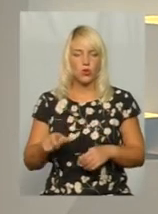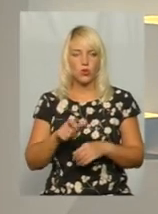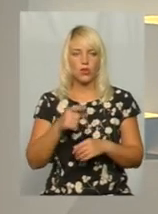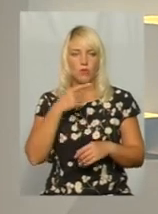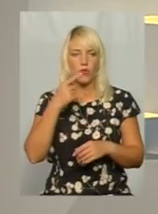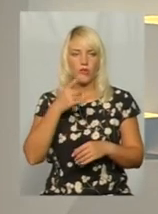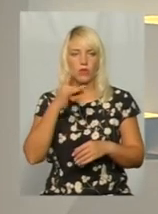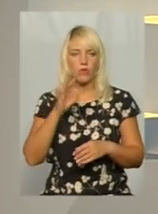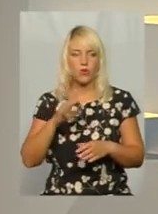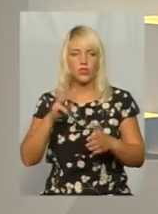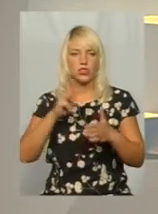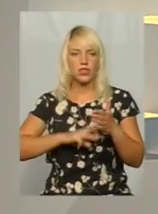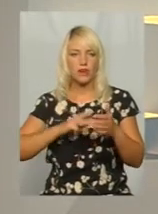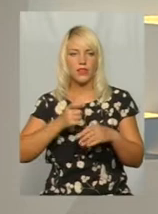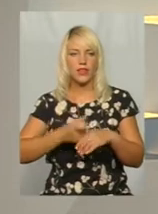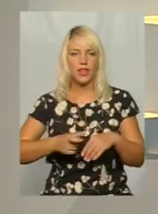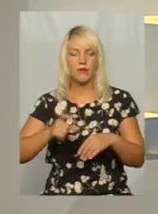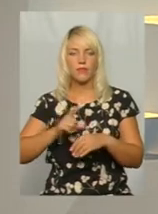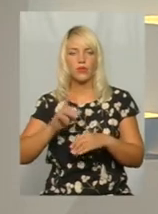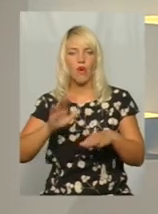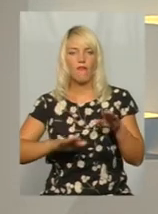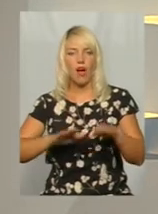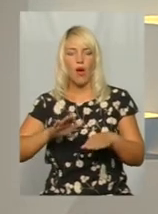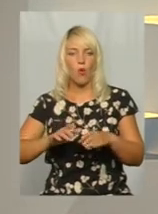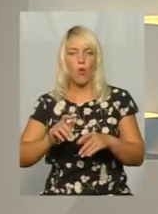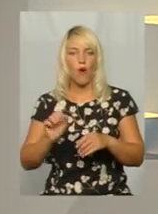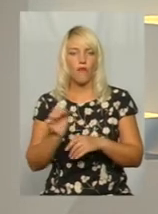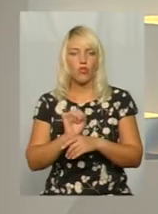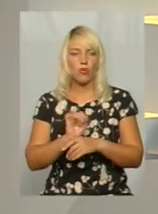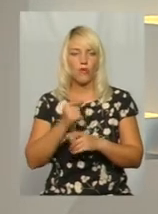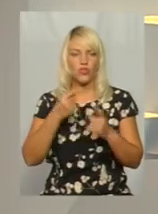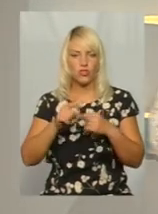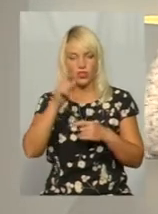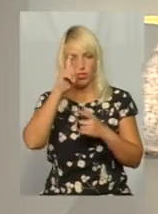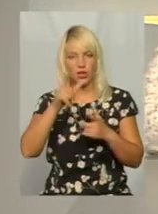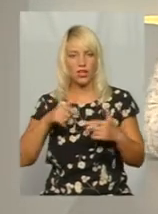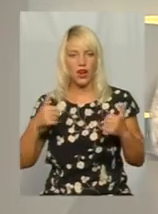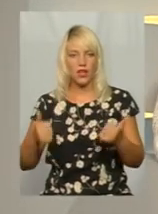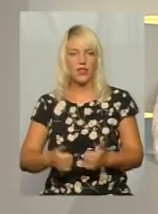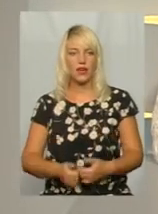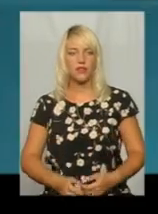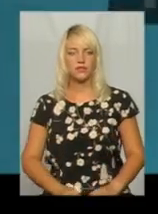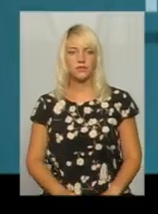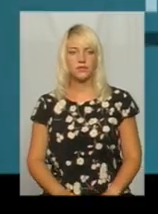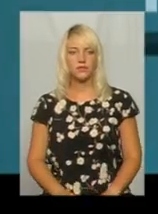надмірну вагу автомобілів в інших країнах. Давайте послухаємо і продовжимо.